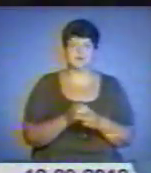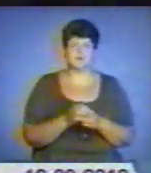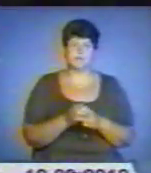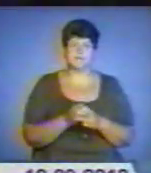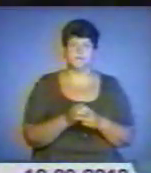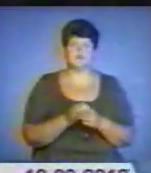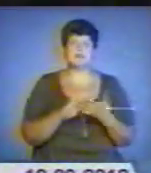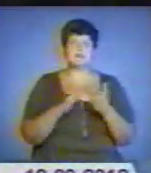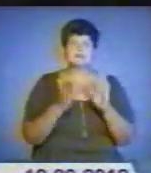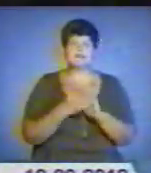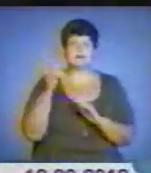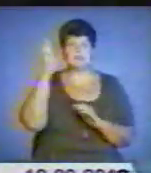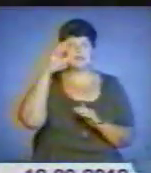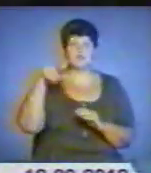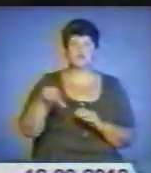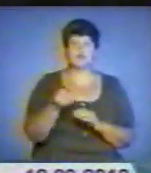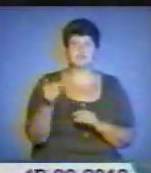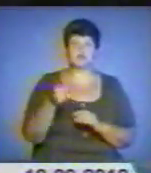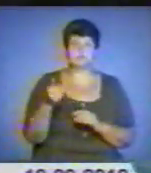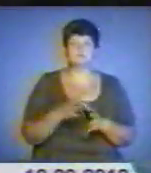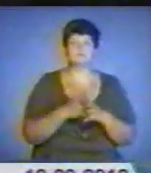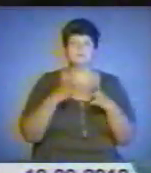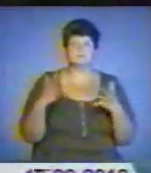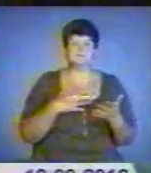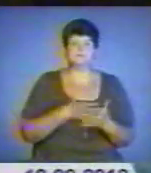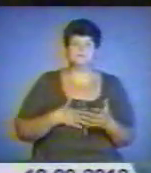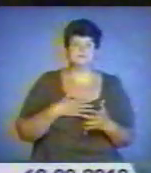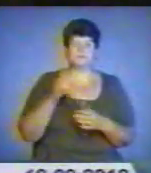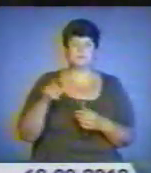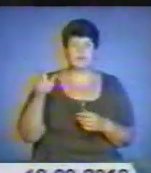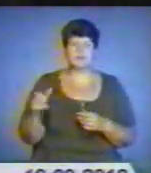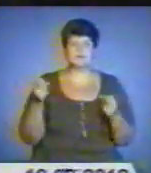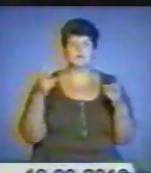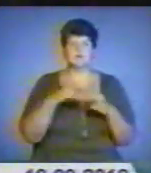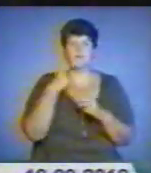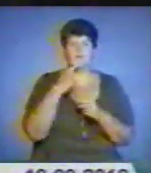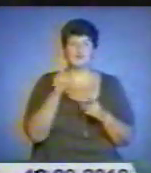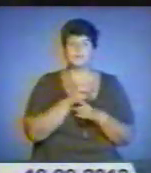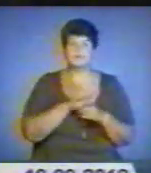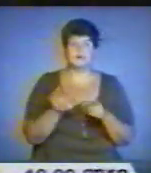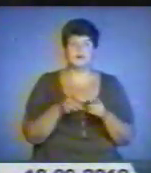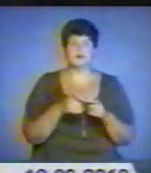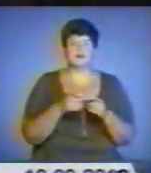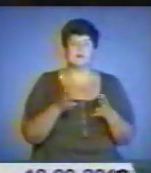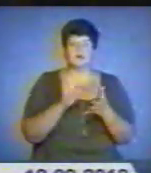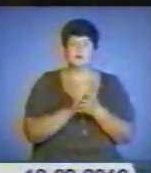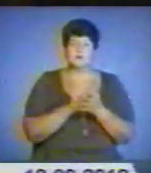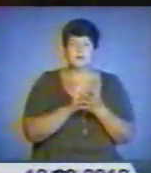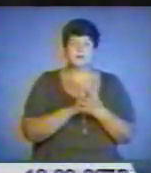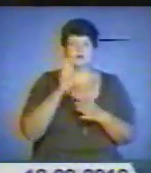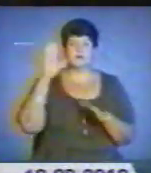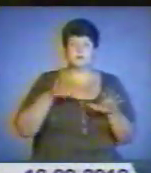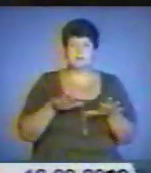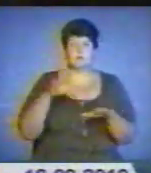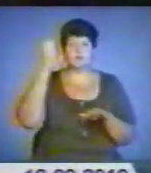Стан річок Тернопільщини дедалі більше непокоїть екологів. Фахівці наголошують, щоб не занедбати місцеї водойми, потрібно